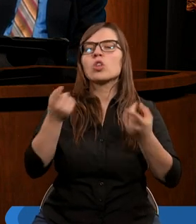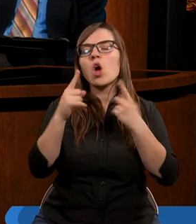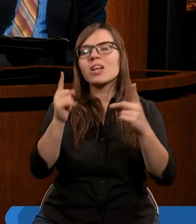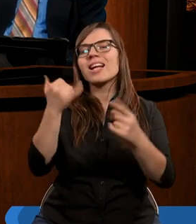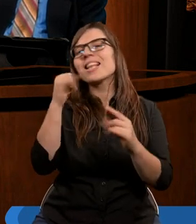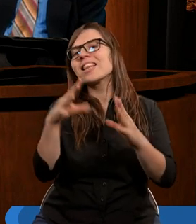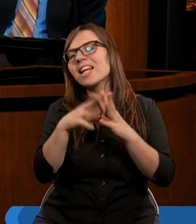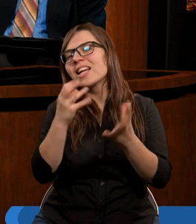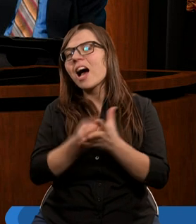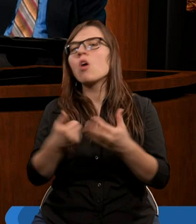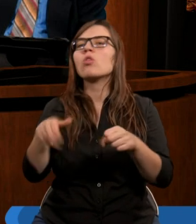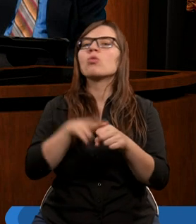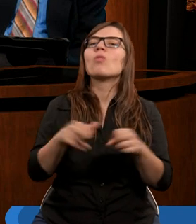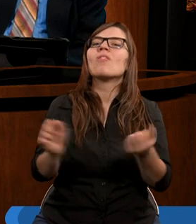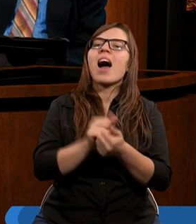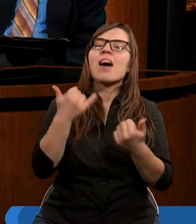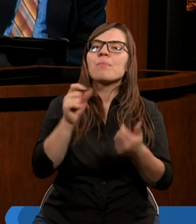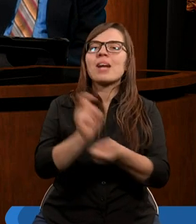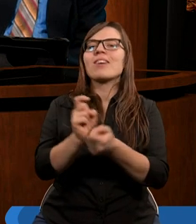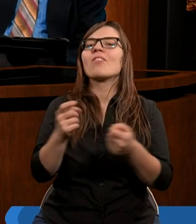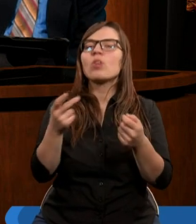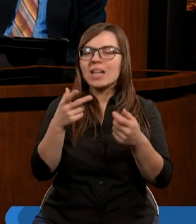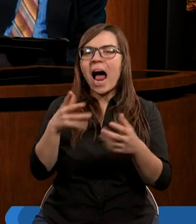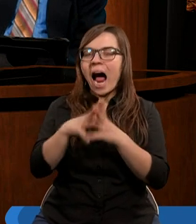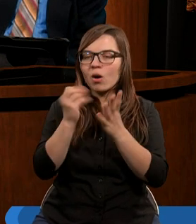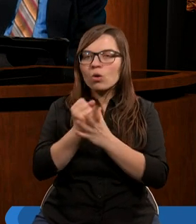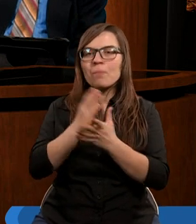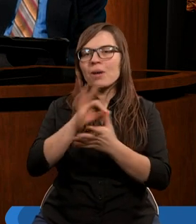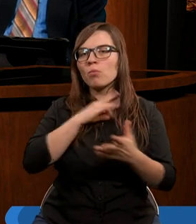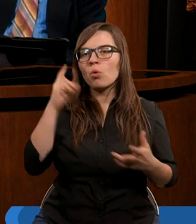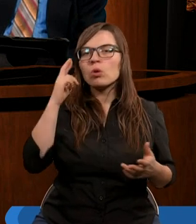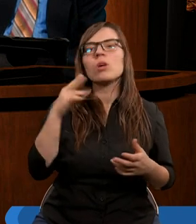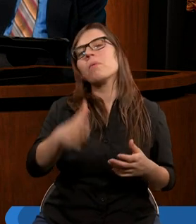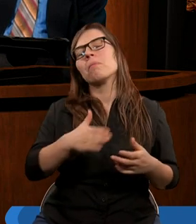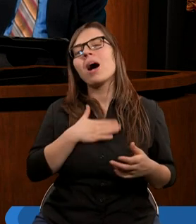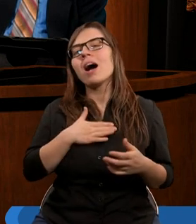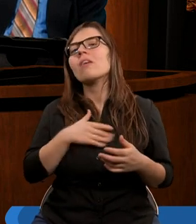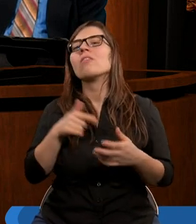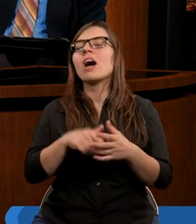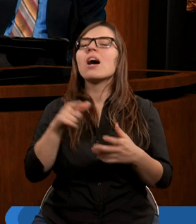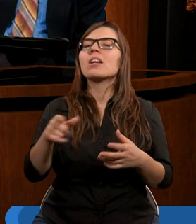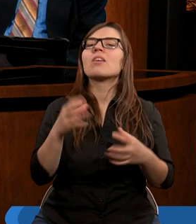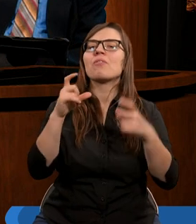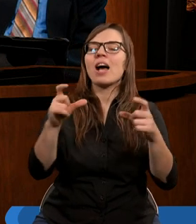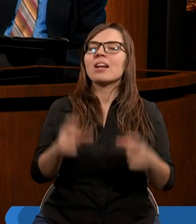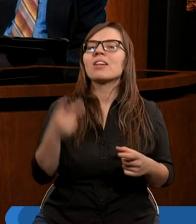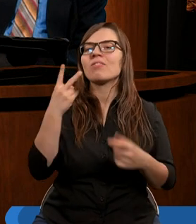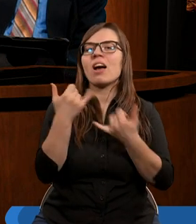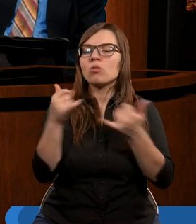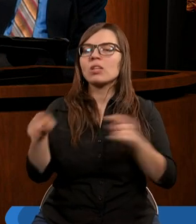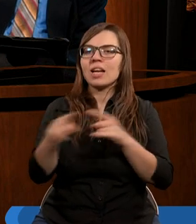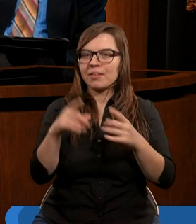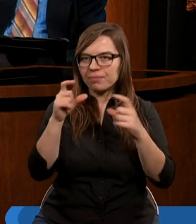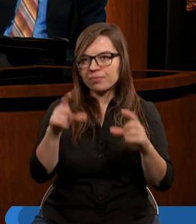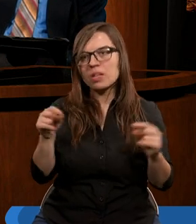inny zakon, który walczy przeciwko zakonowi uznanemu przez mój rozum, no to mamy przynajmniej w tym wersecie dwa różne